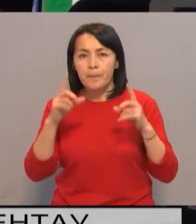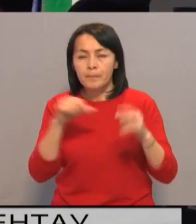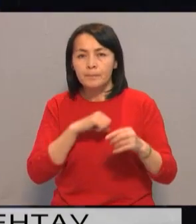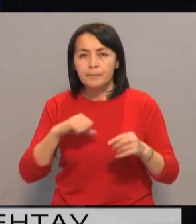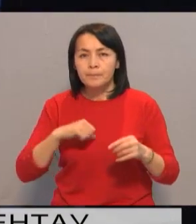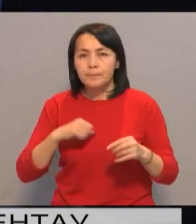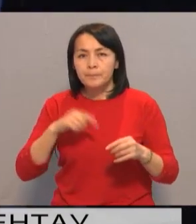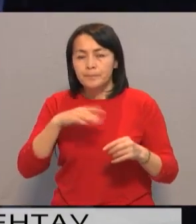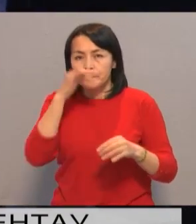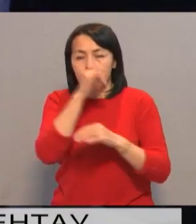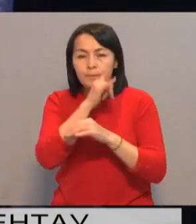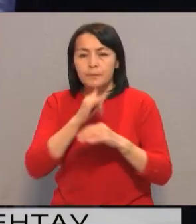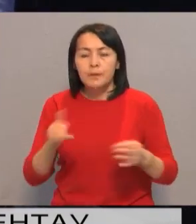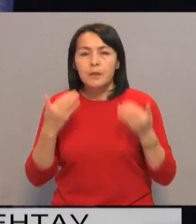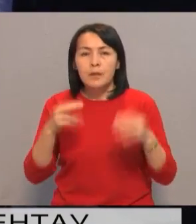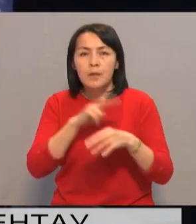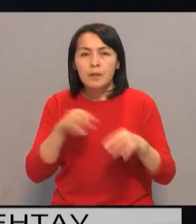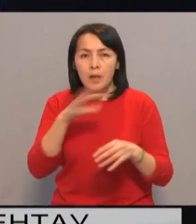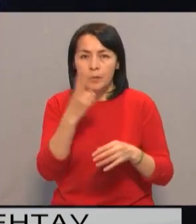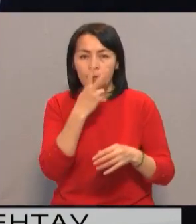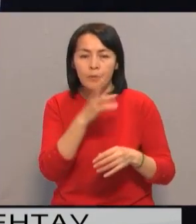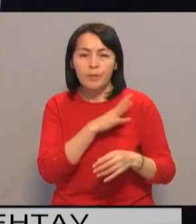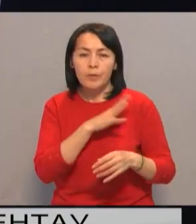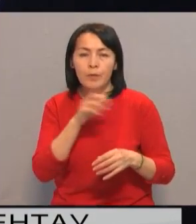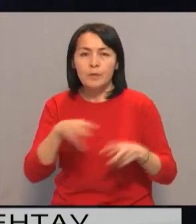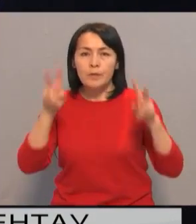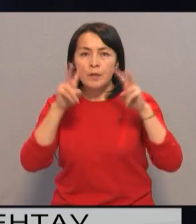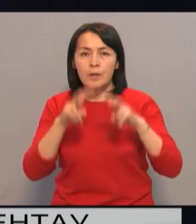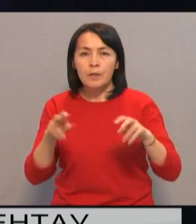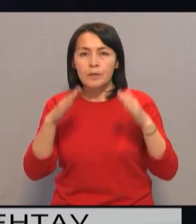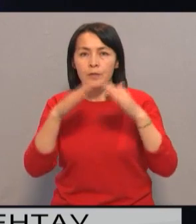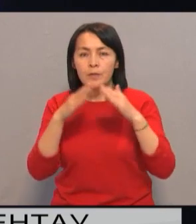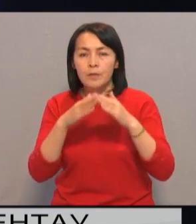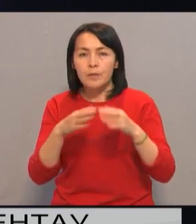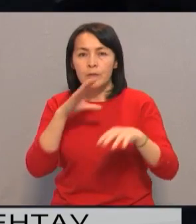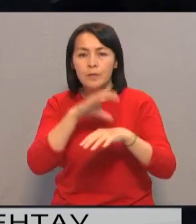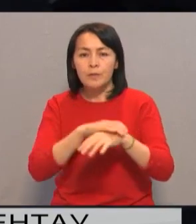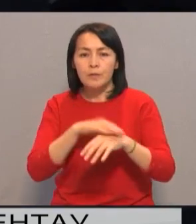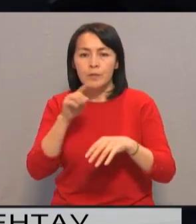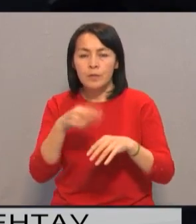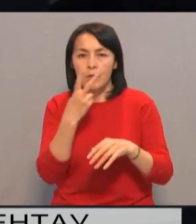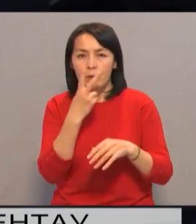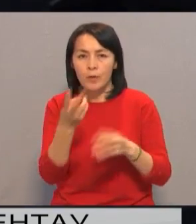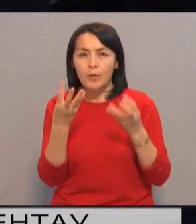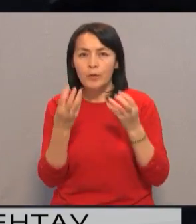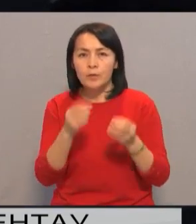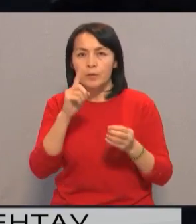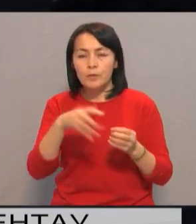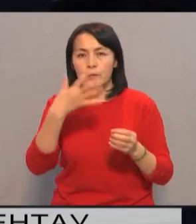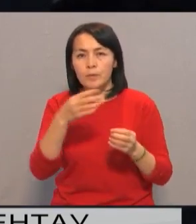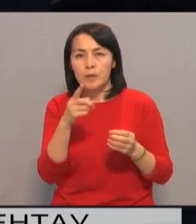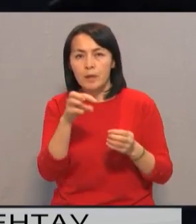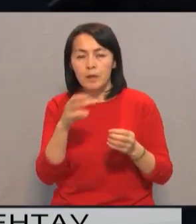подозрение таким образом ему, естественно, не удалось. При проверке съемного жилья задержанного оперативники обнаружили еще 150